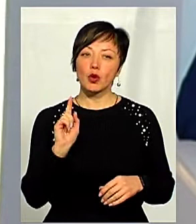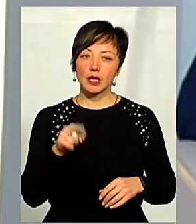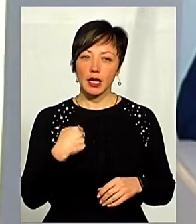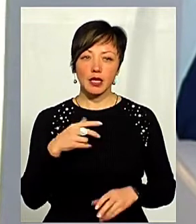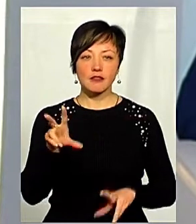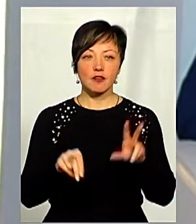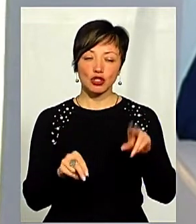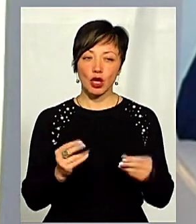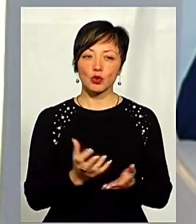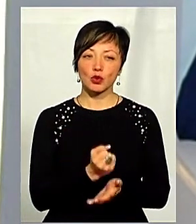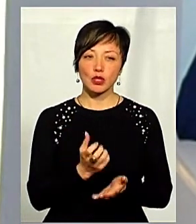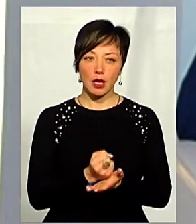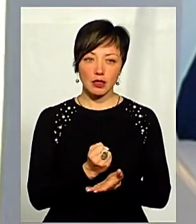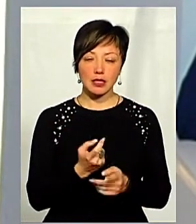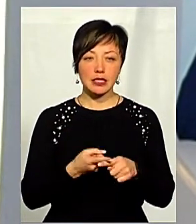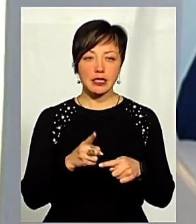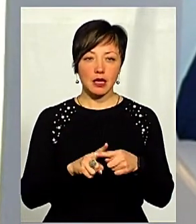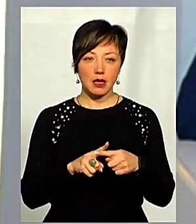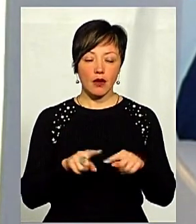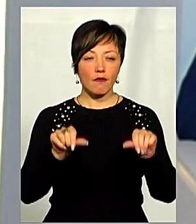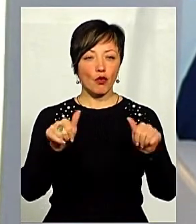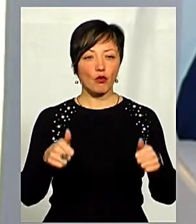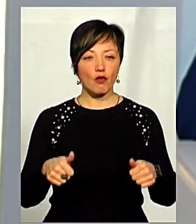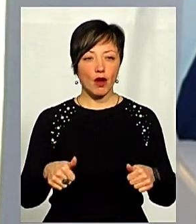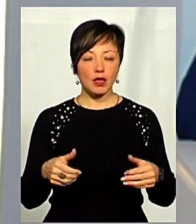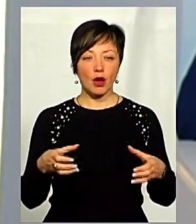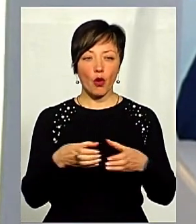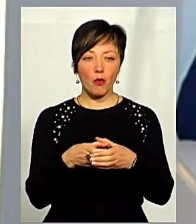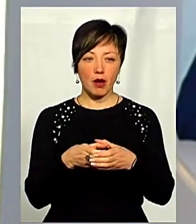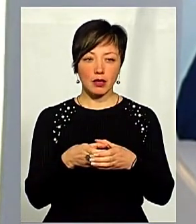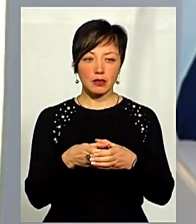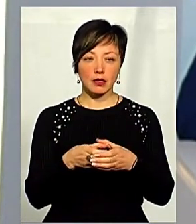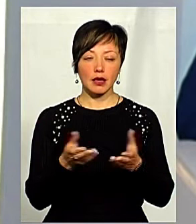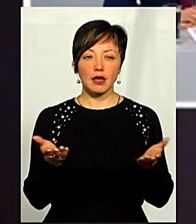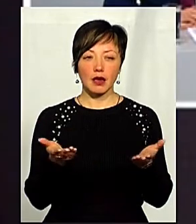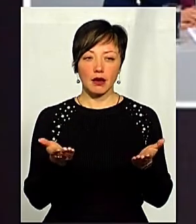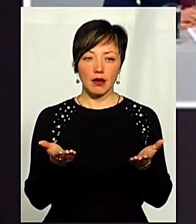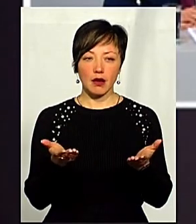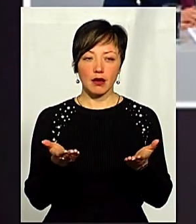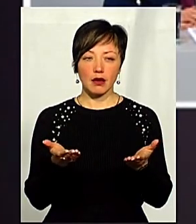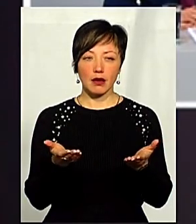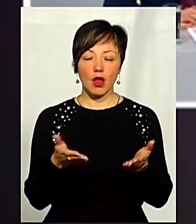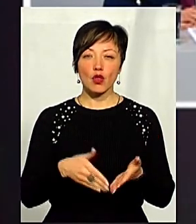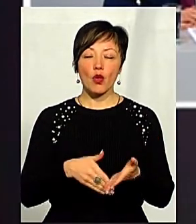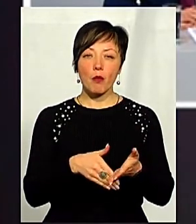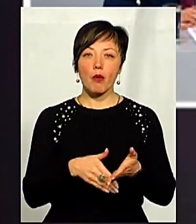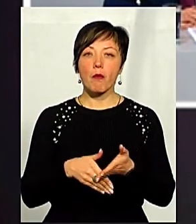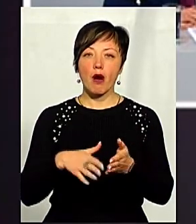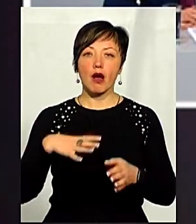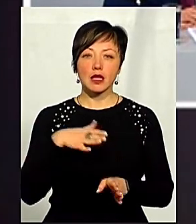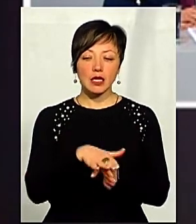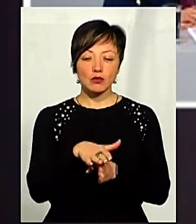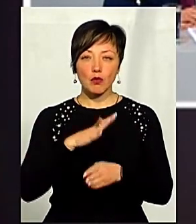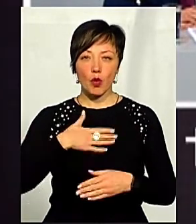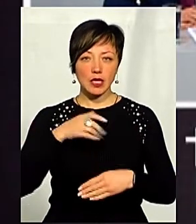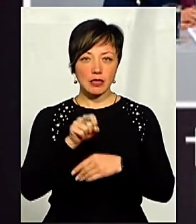і я це вважаю одним з досягнень, це формування команди, яка допомагала реалізовувати мої